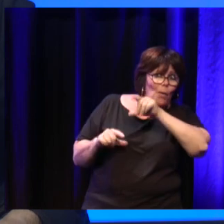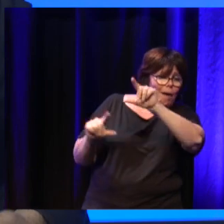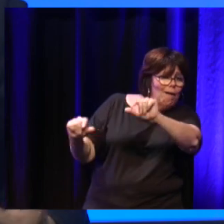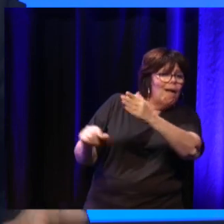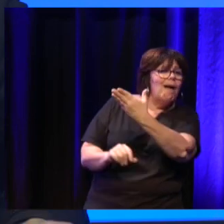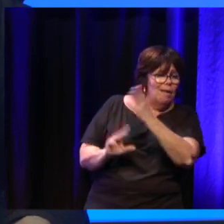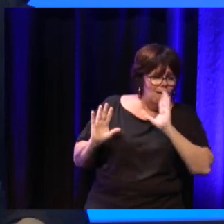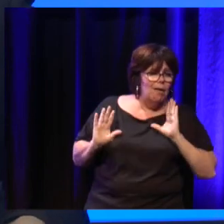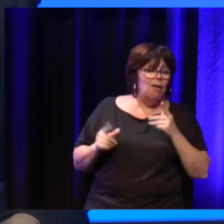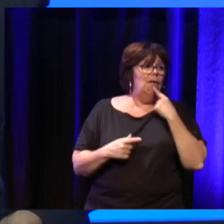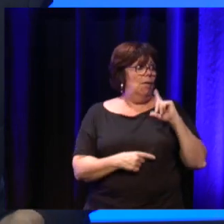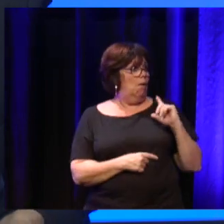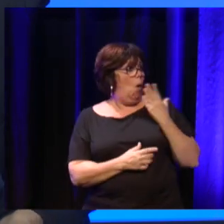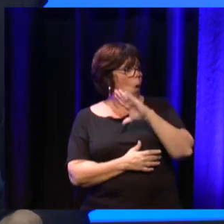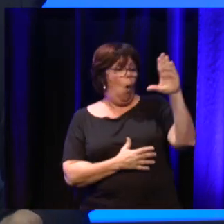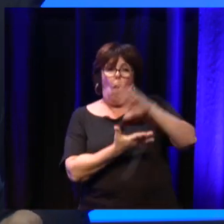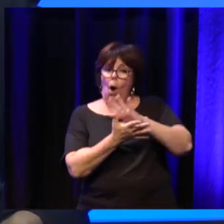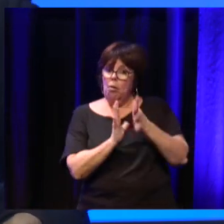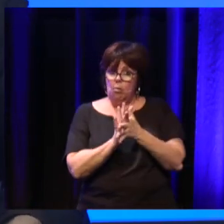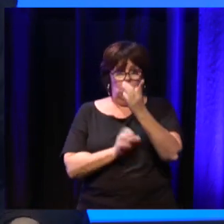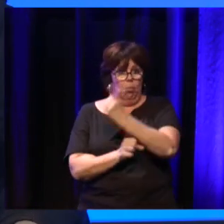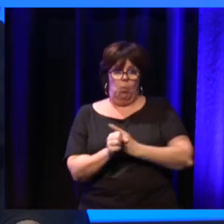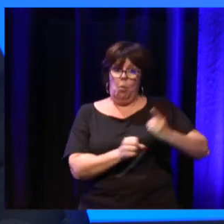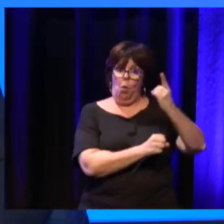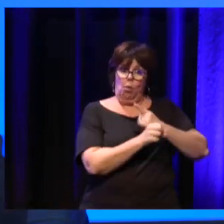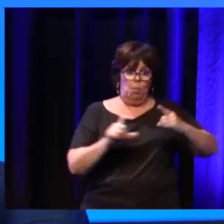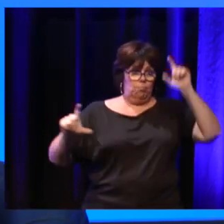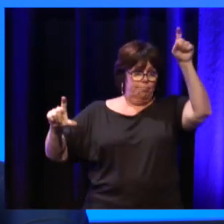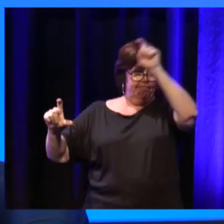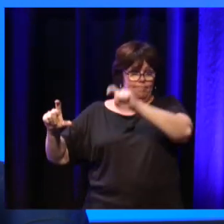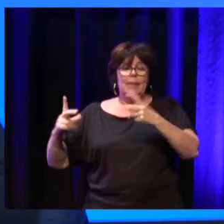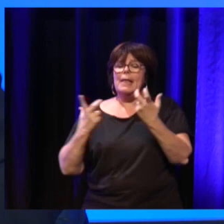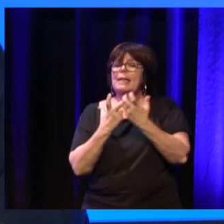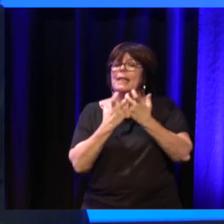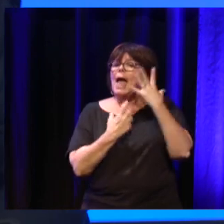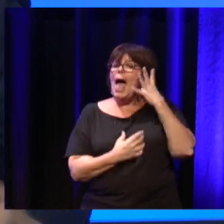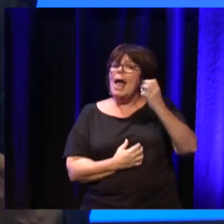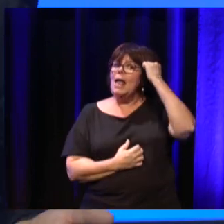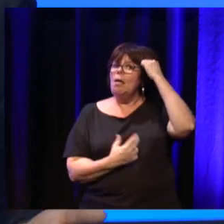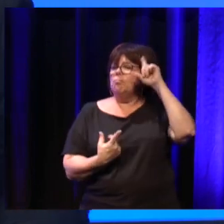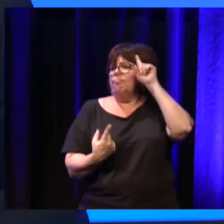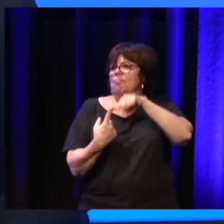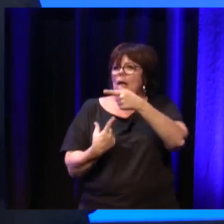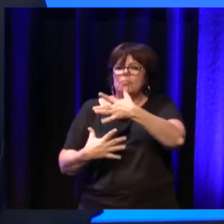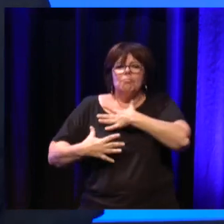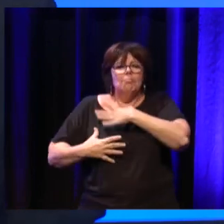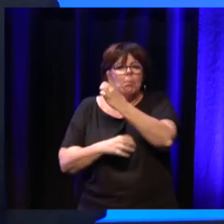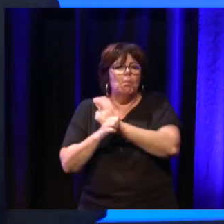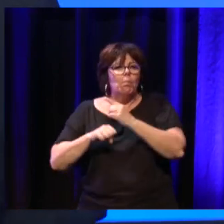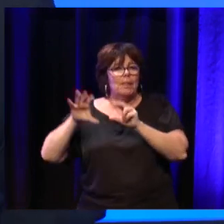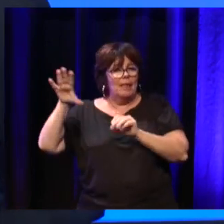Tout ce que font les associations départementales, notamment Alzheimer, je pense à nos amis du Vaucluse, mais France Alzheimer